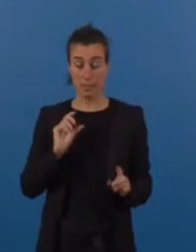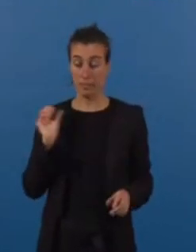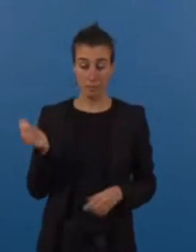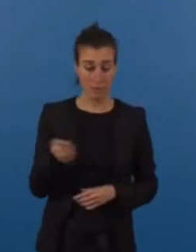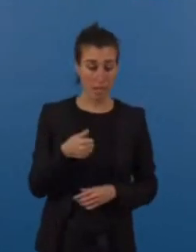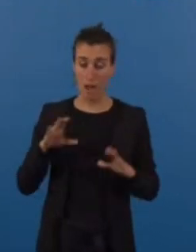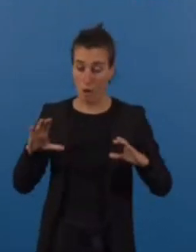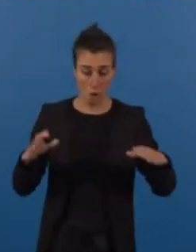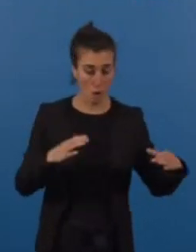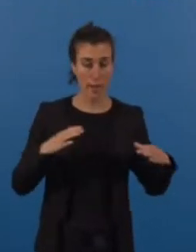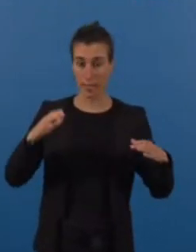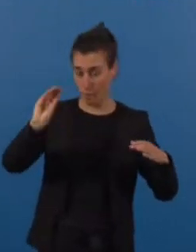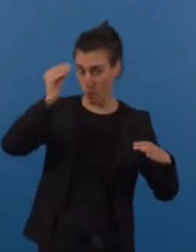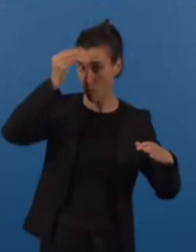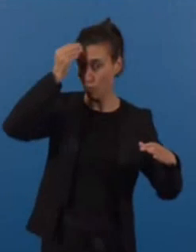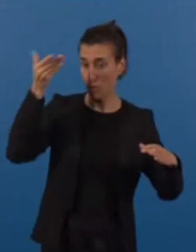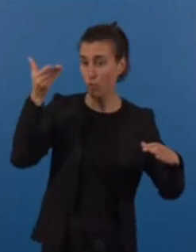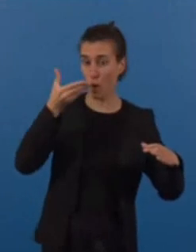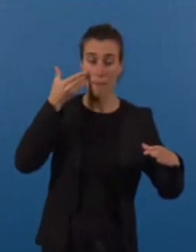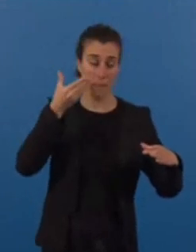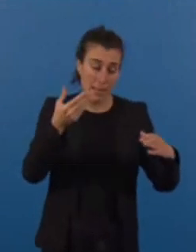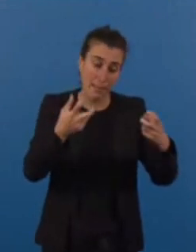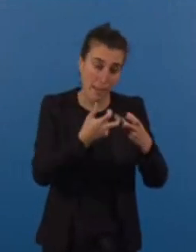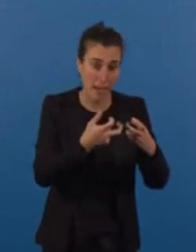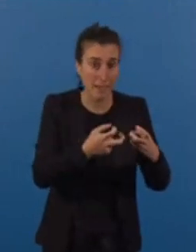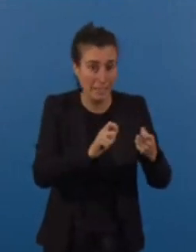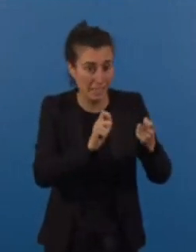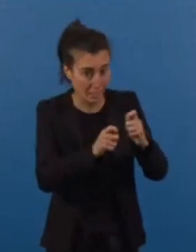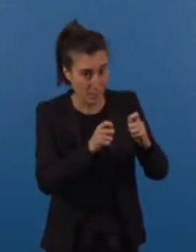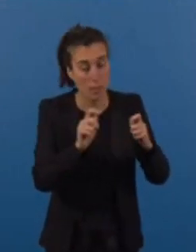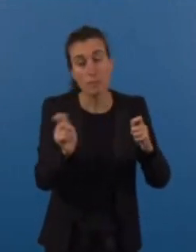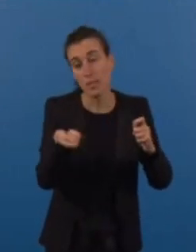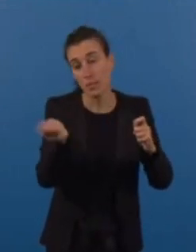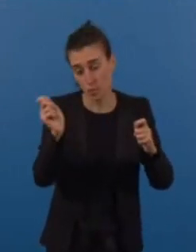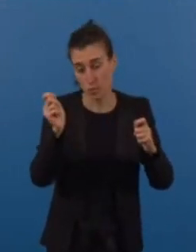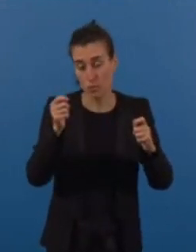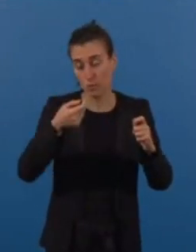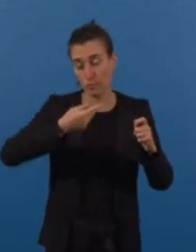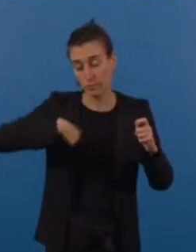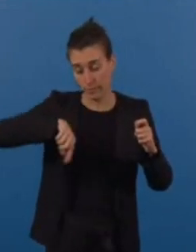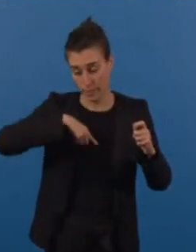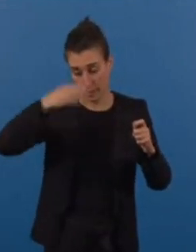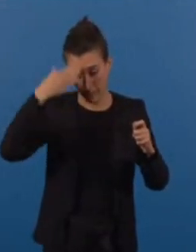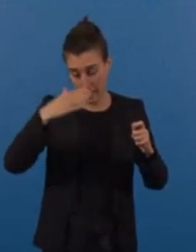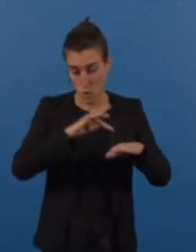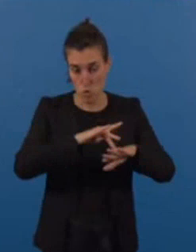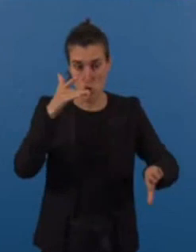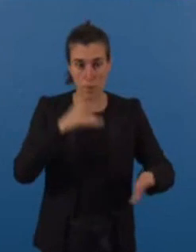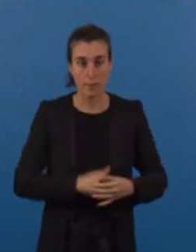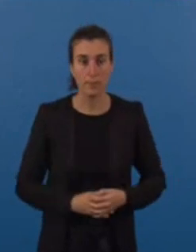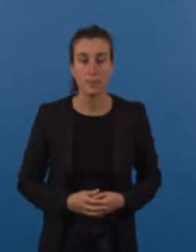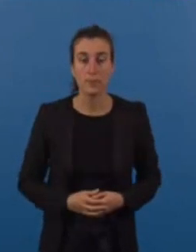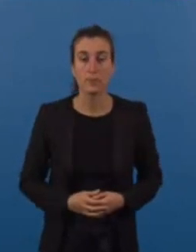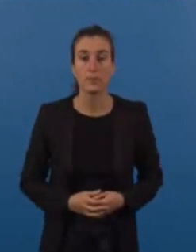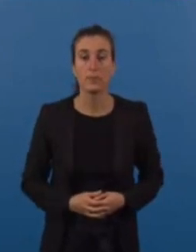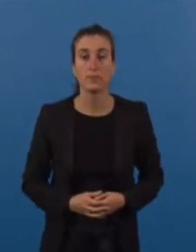lorsque nous touchons aux enjeux de la tarification, nous abordons évidemment des sujets sensibles. D'autant plus dans